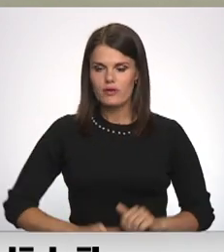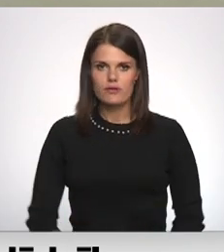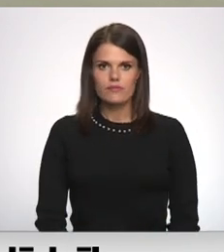Vidzemes televīzija.